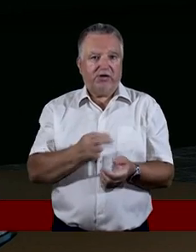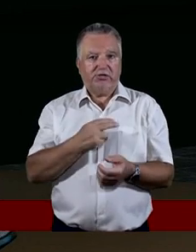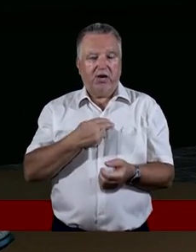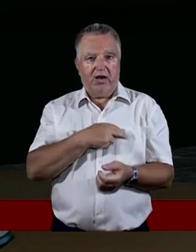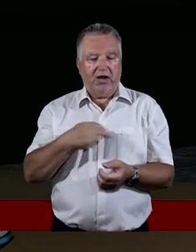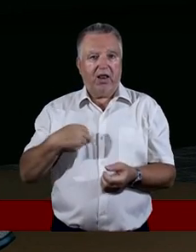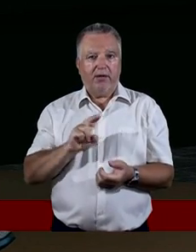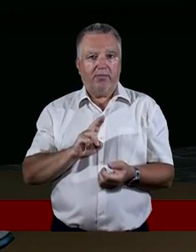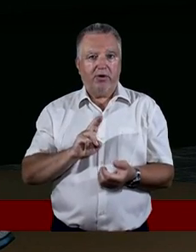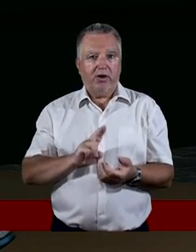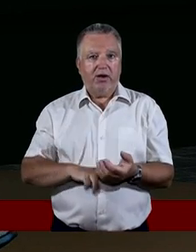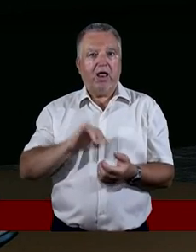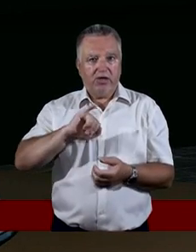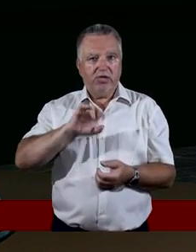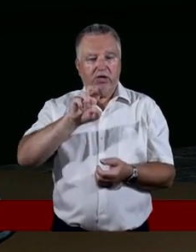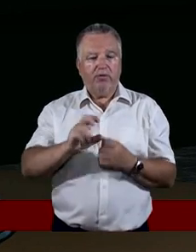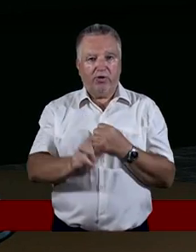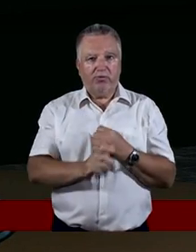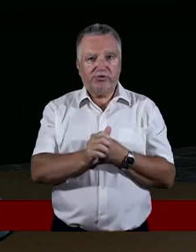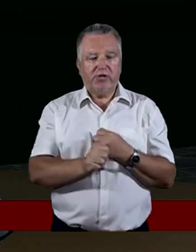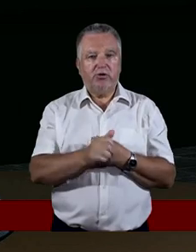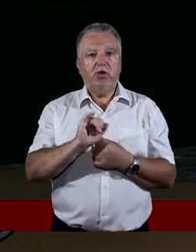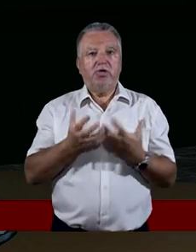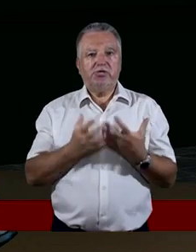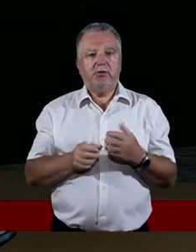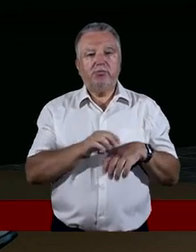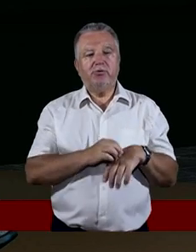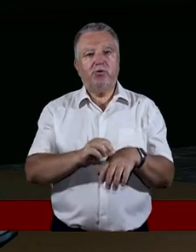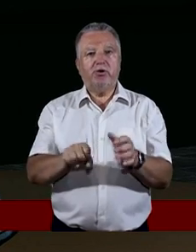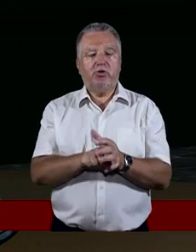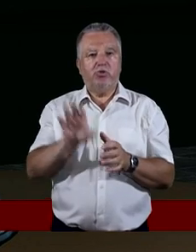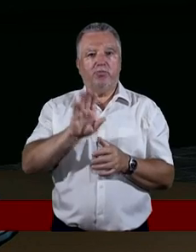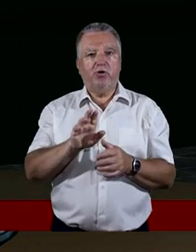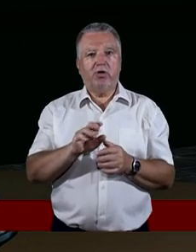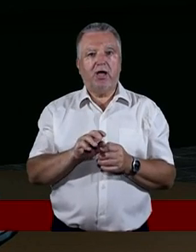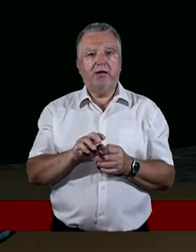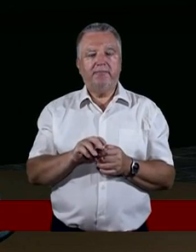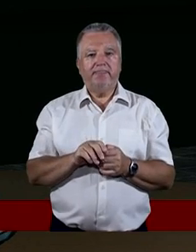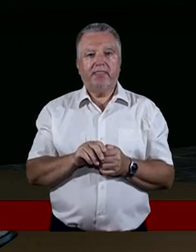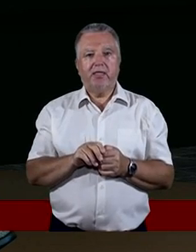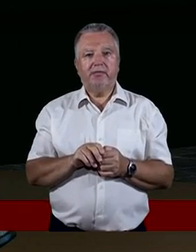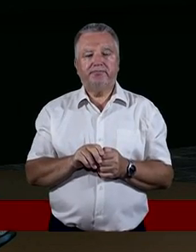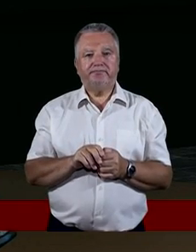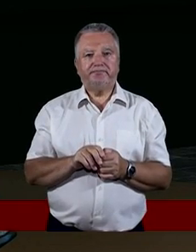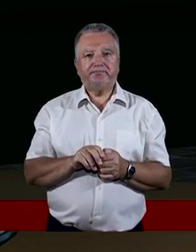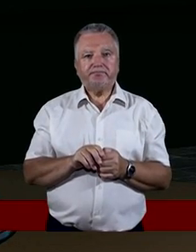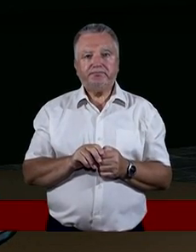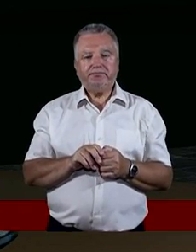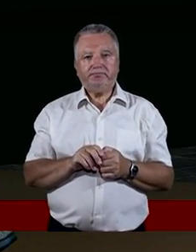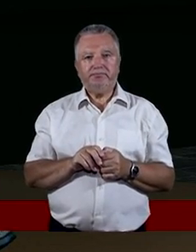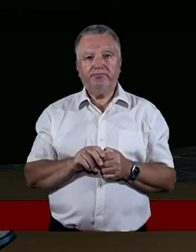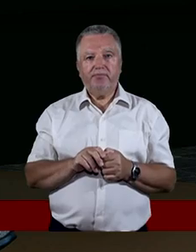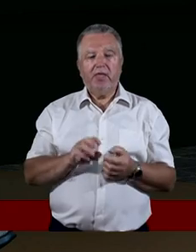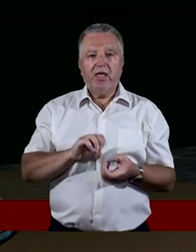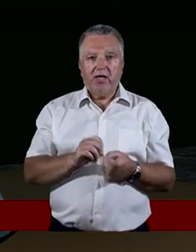tym, żeby przyprowadzić ich do Boga. I nasze nastawienie jest zupełnie inne niż gdy traktujemy czy firmę, w której pracujemy, czy